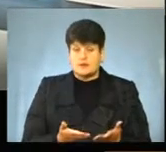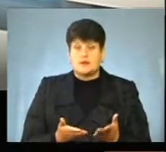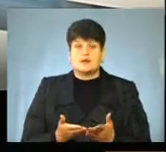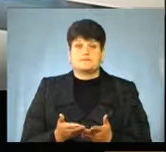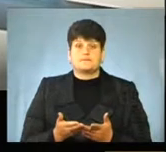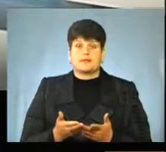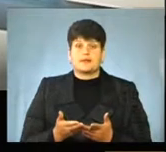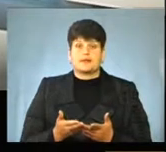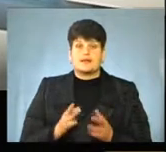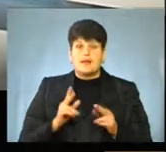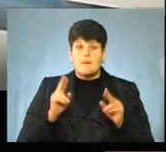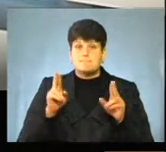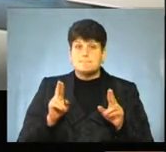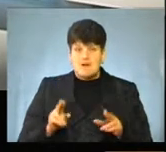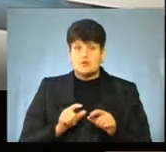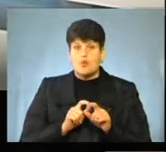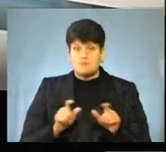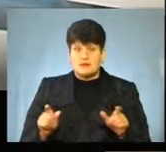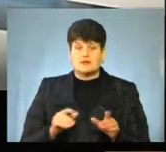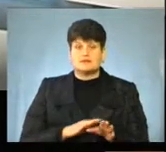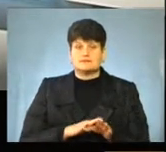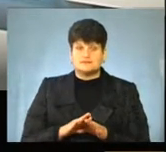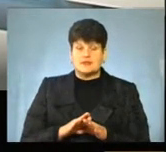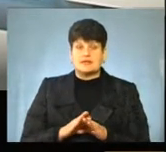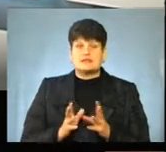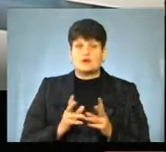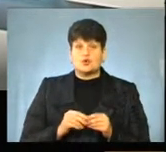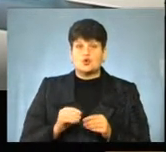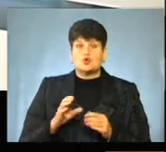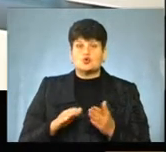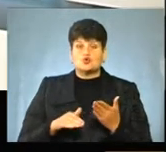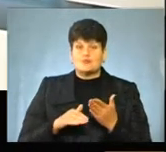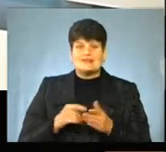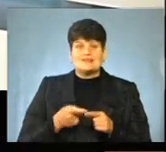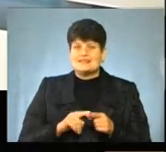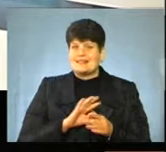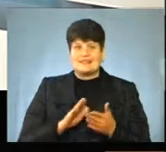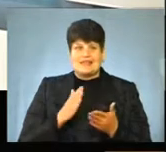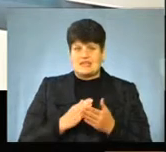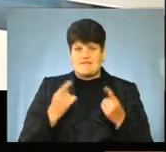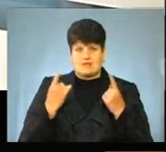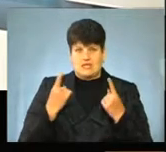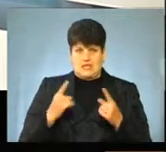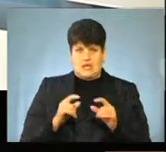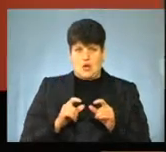як правило, об'єкти, які реалізовуються за рахунок субвенції, це є невеликі об'єкти, тому що